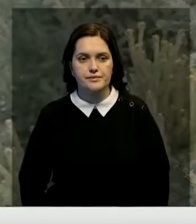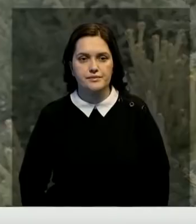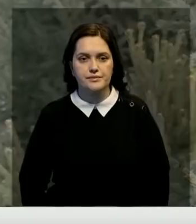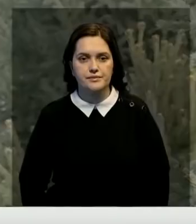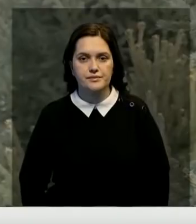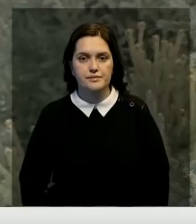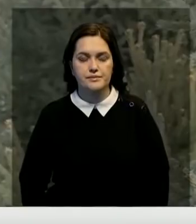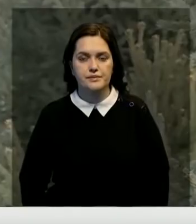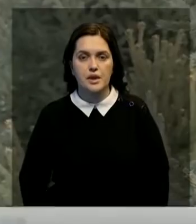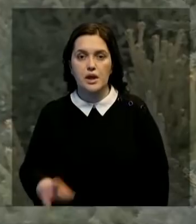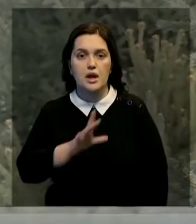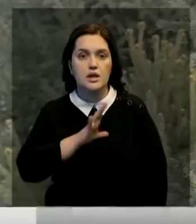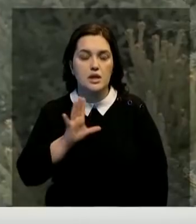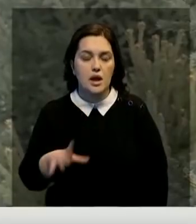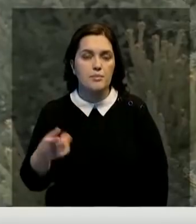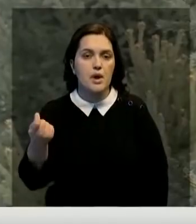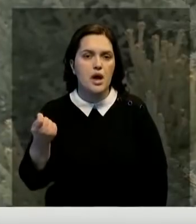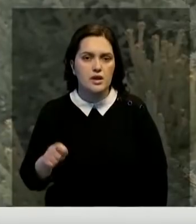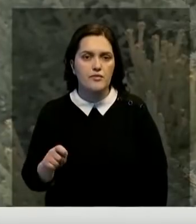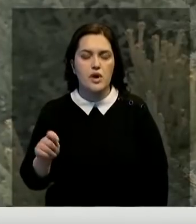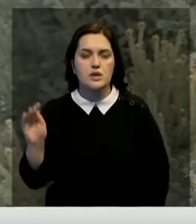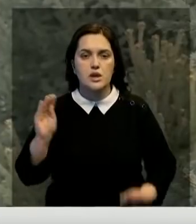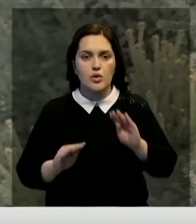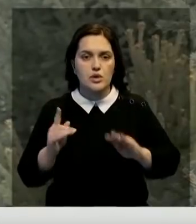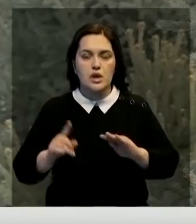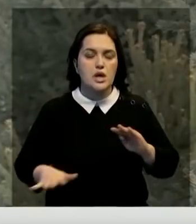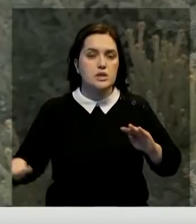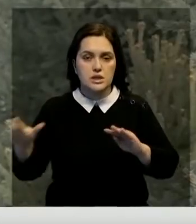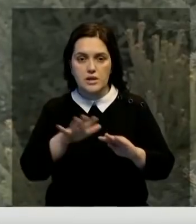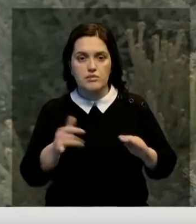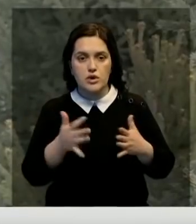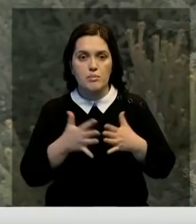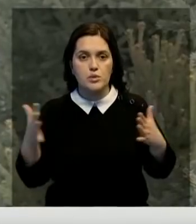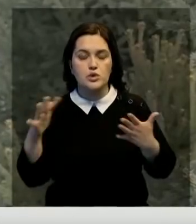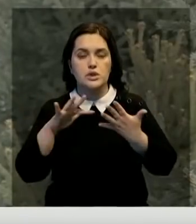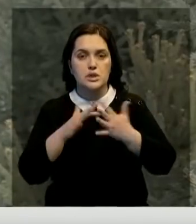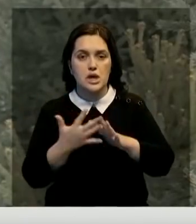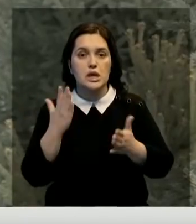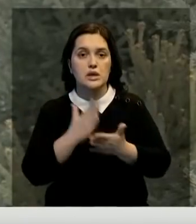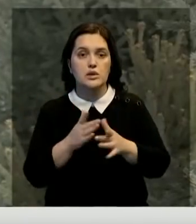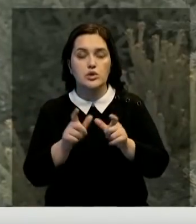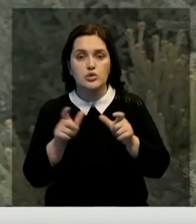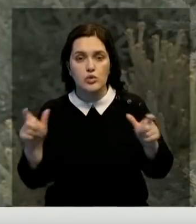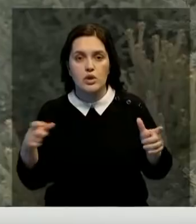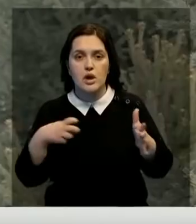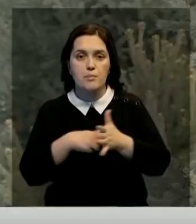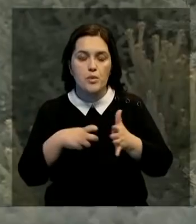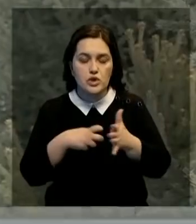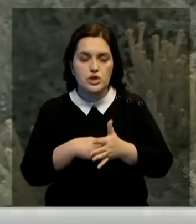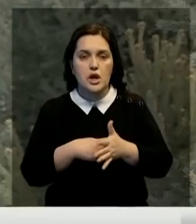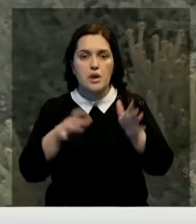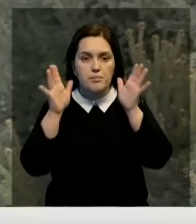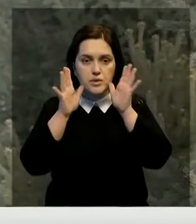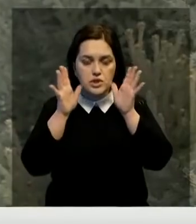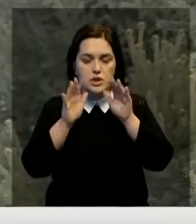На этом месте не было ни одного сооружения, одна лишь степь. Теперь здесь большое село, где есть школа, почта, амбулатория, мечеть,